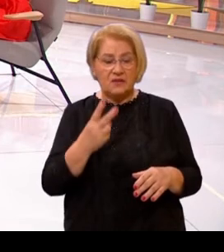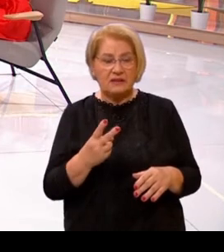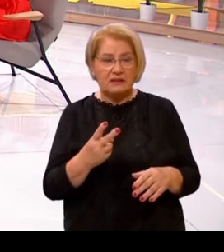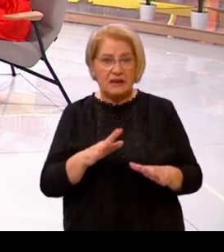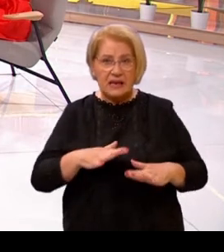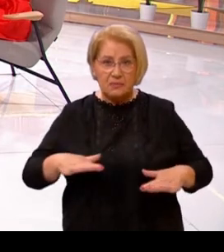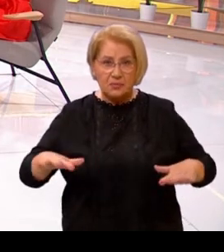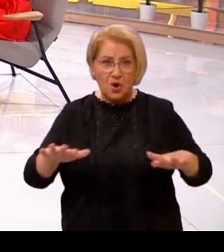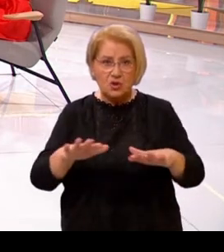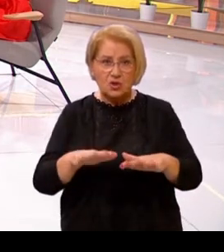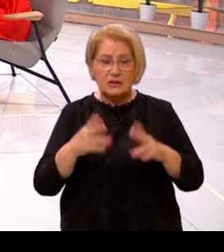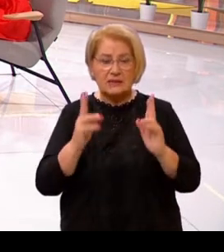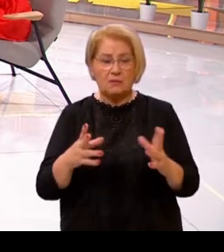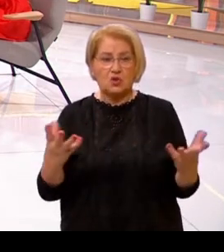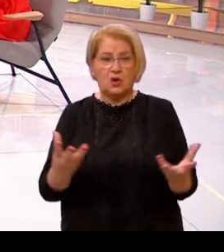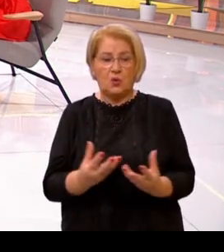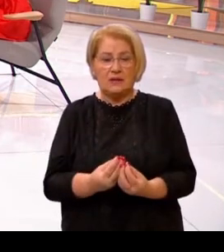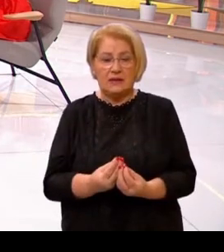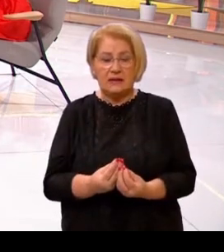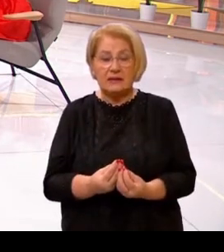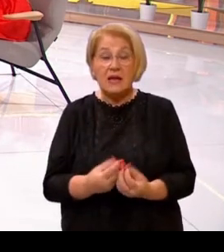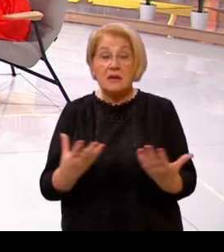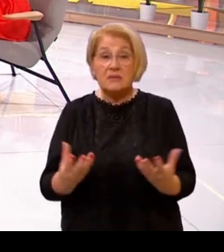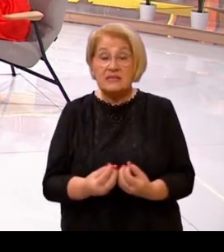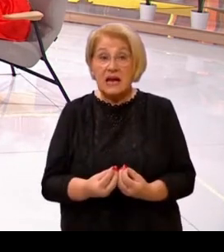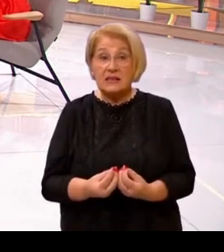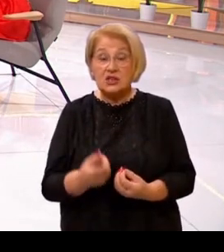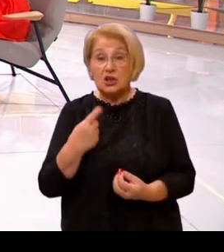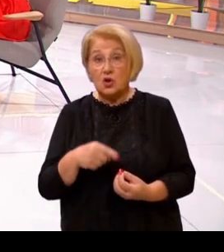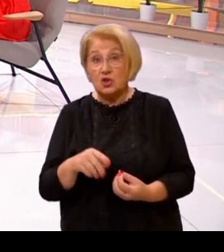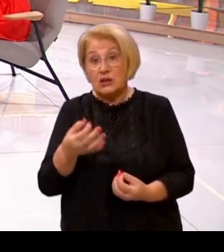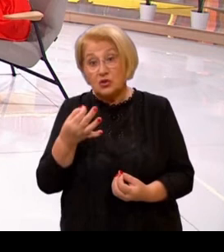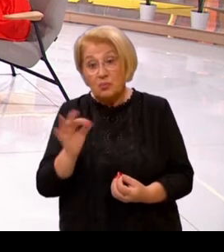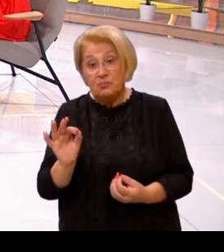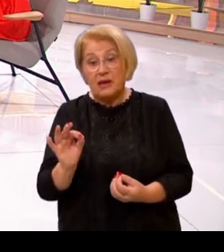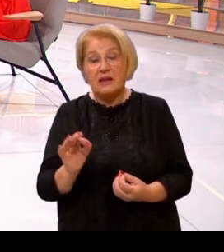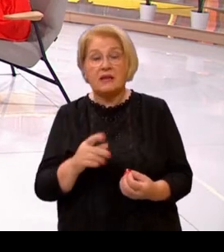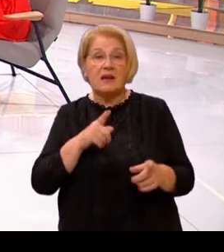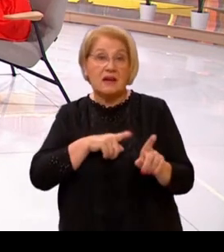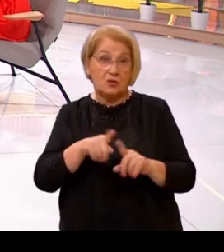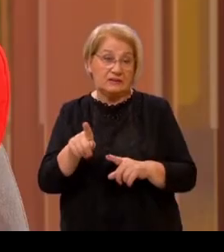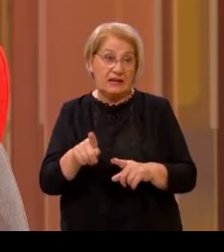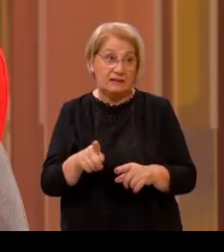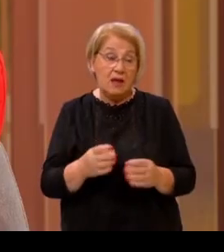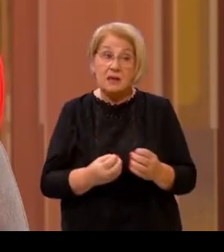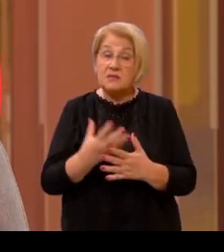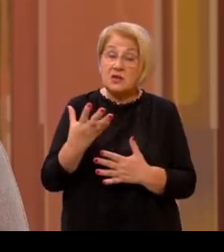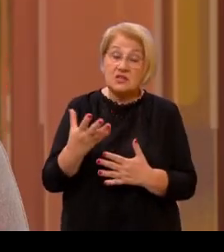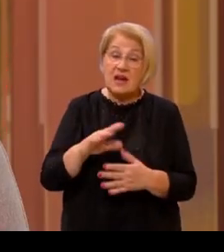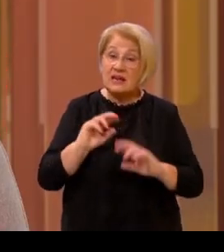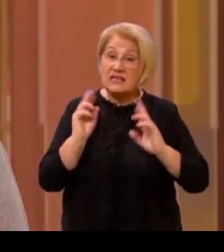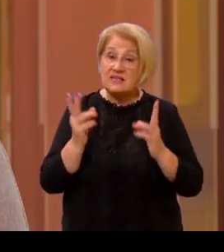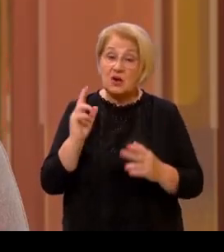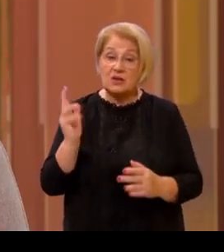prostor da se možda ujedinite pa da zajednički dođete do možda nekih boljih ciljeva da se osvare svi oni zahtive o kojima smo